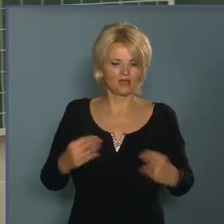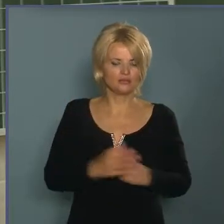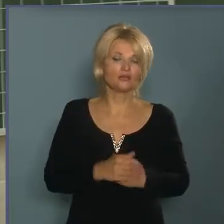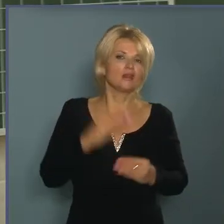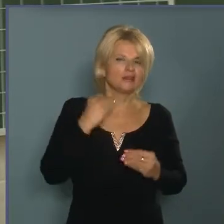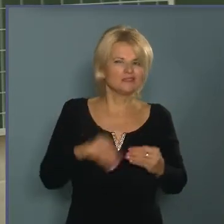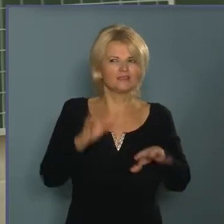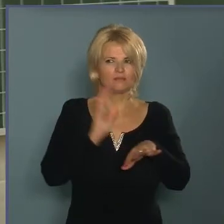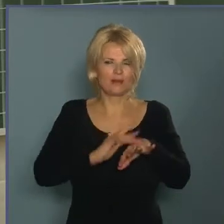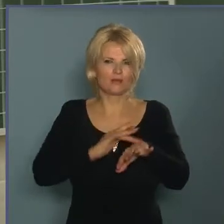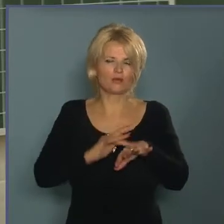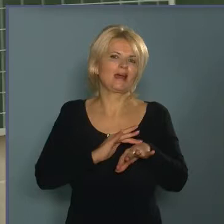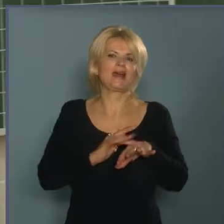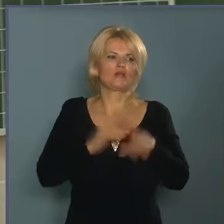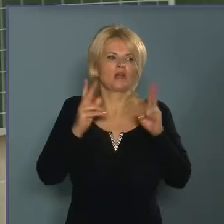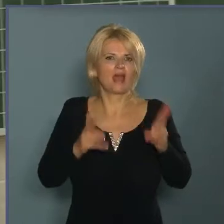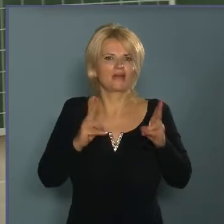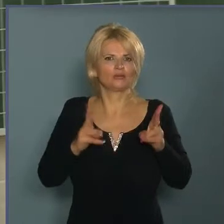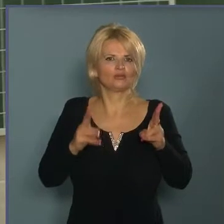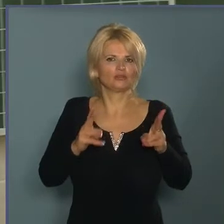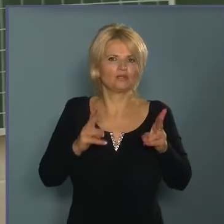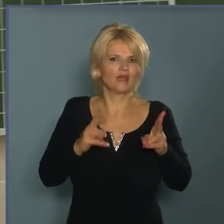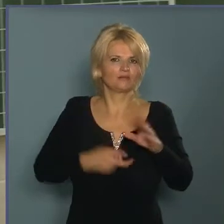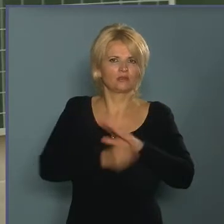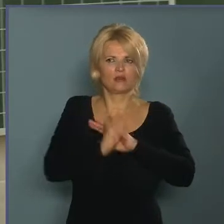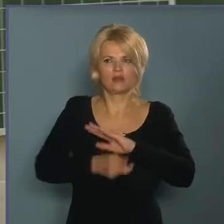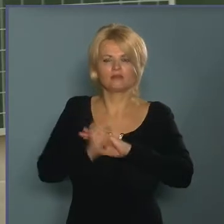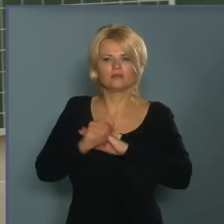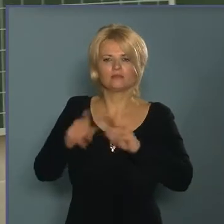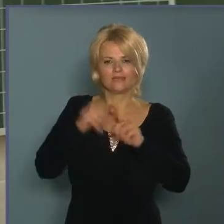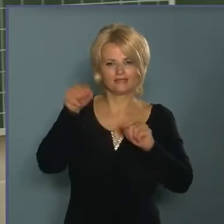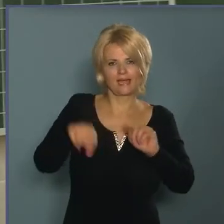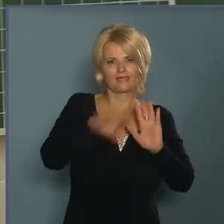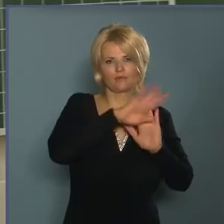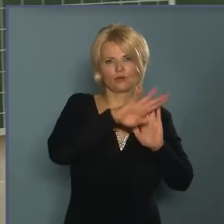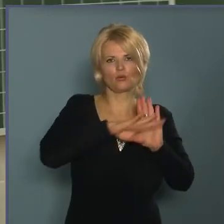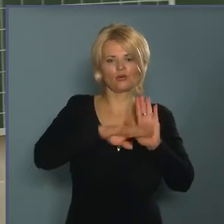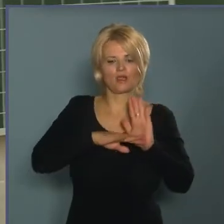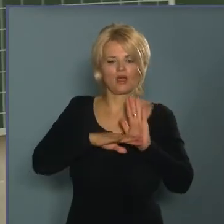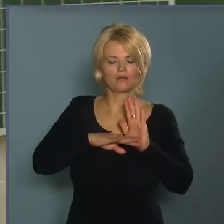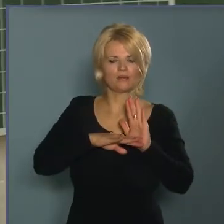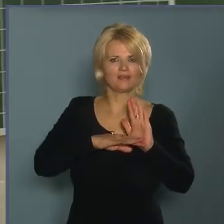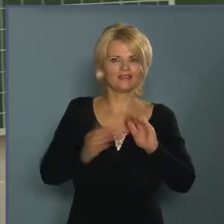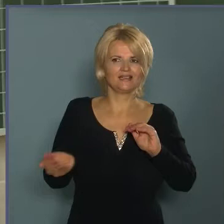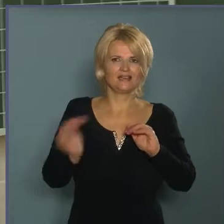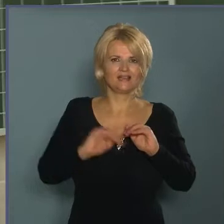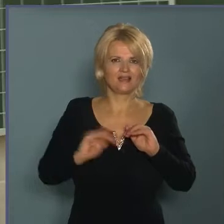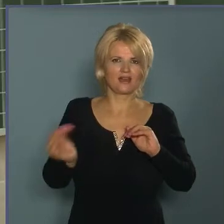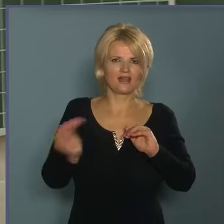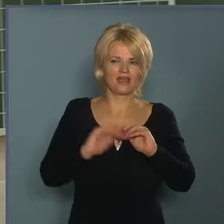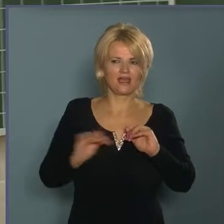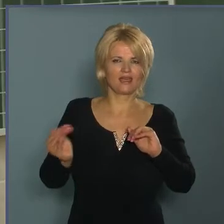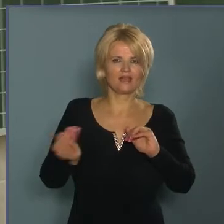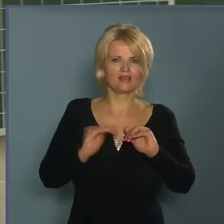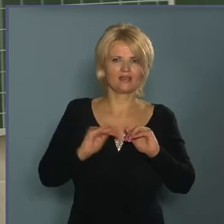Éppen azért próbálunk mi is olyan lehetőségeket megragadni, mint ez a program is, amikor egy kicsit kinyitjuk a gyerekek